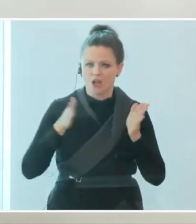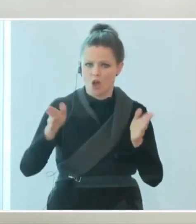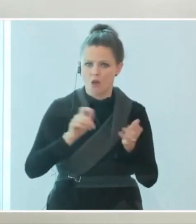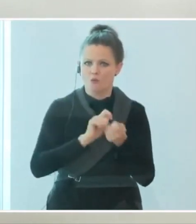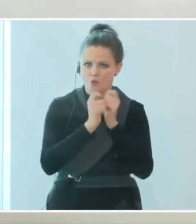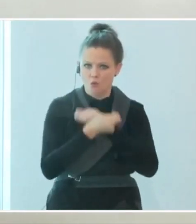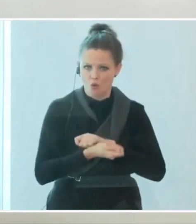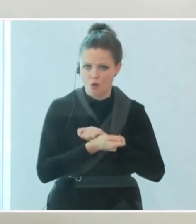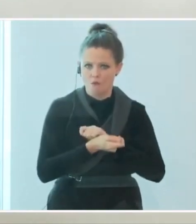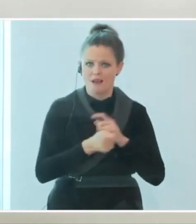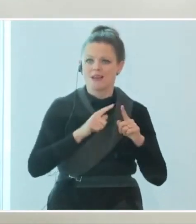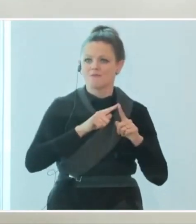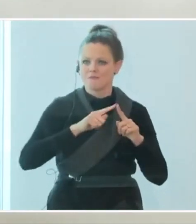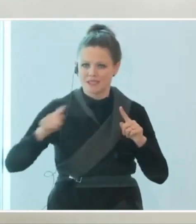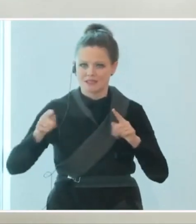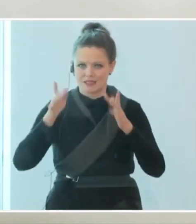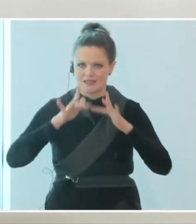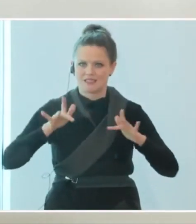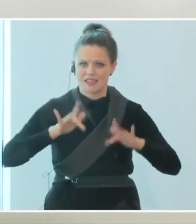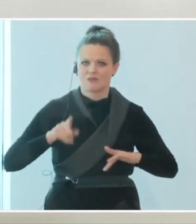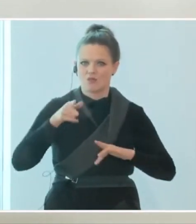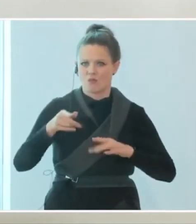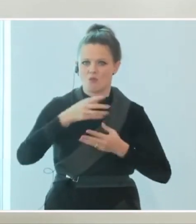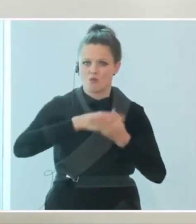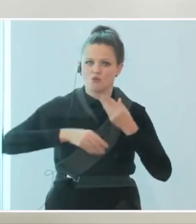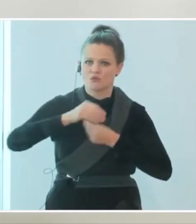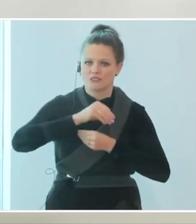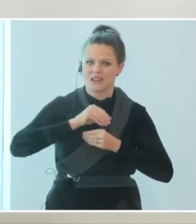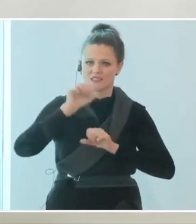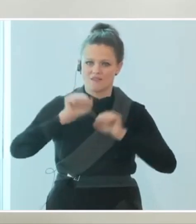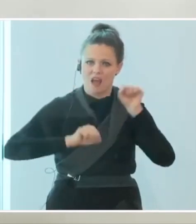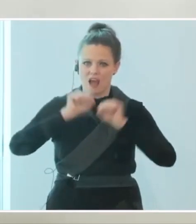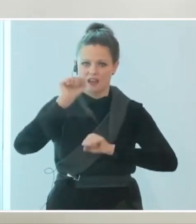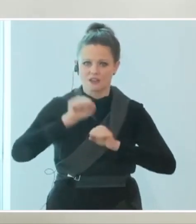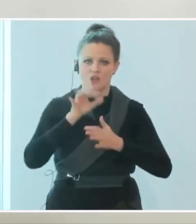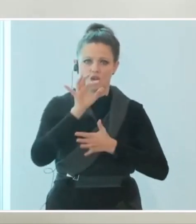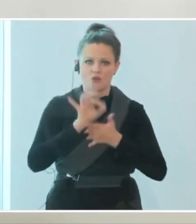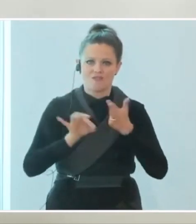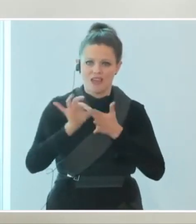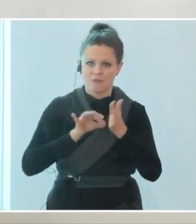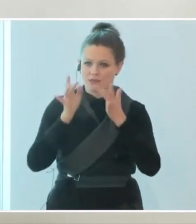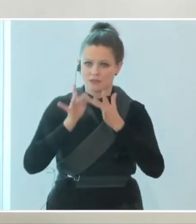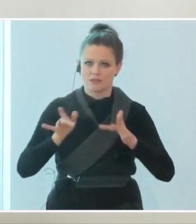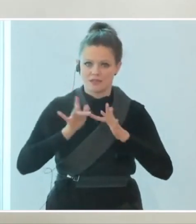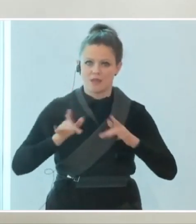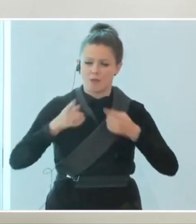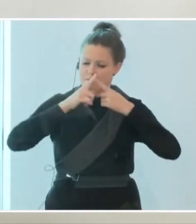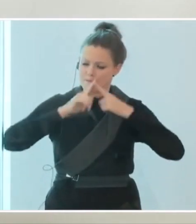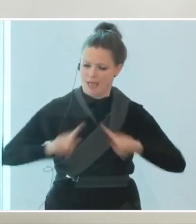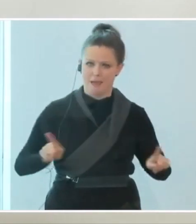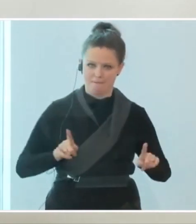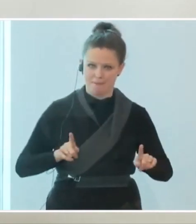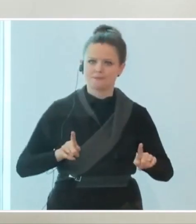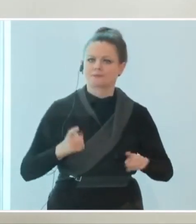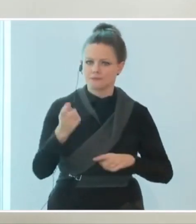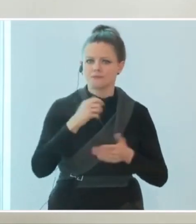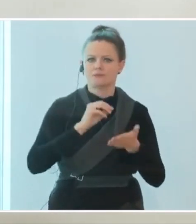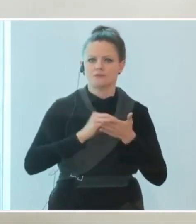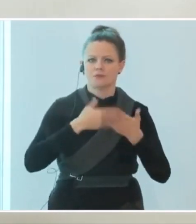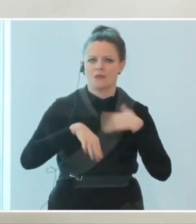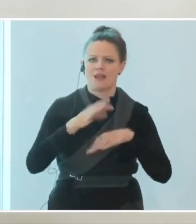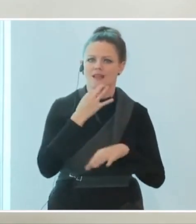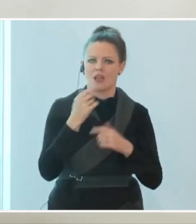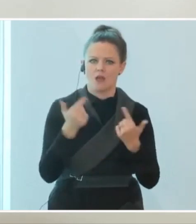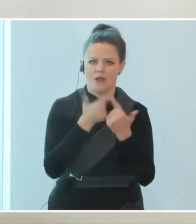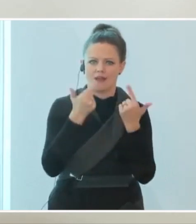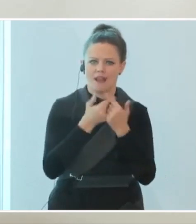unlogisch auf Dezember, weil dieses Umsatzverhalten im November und Dezember völlig unterschiedlich ist. Also Näheres werden wir vom Finanzminister hören, 50